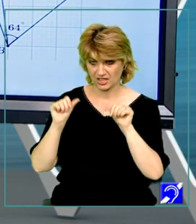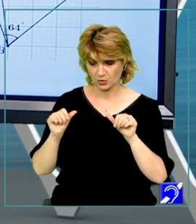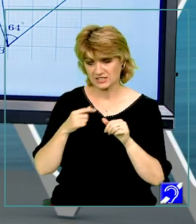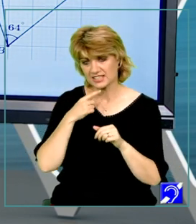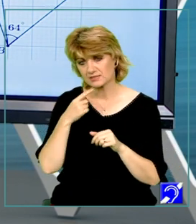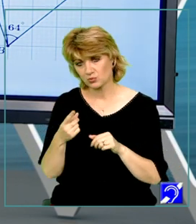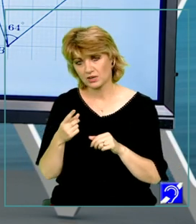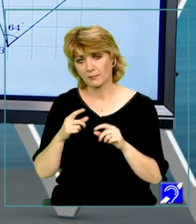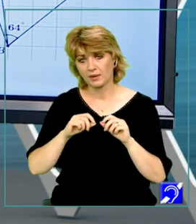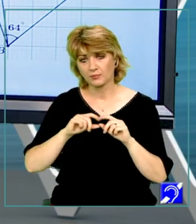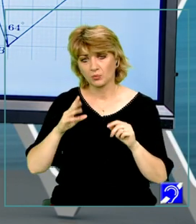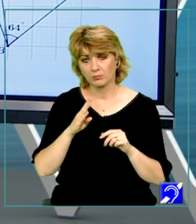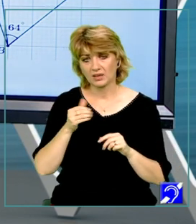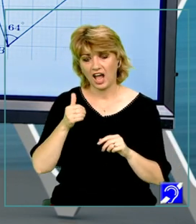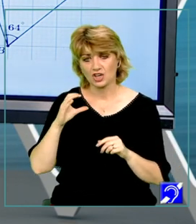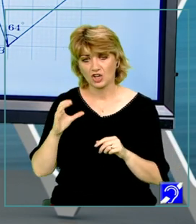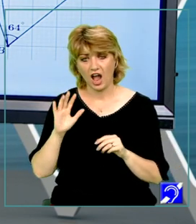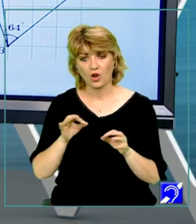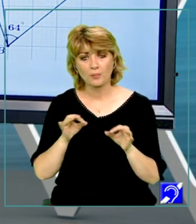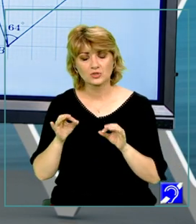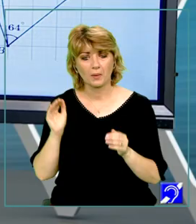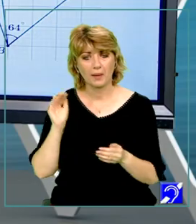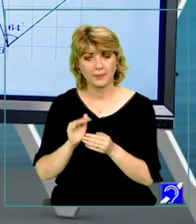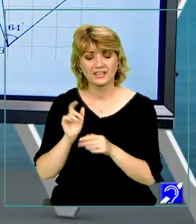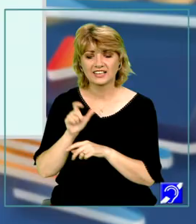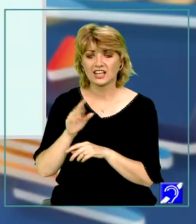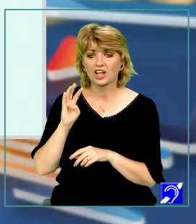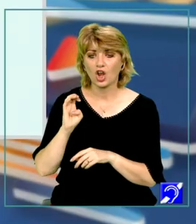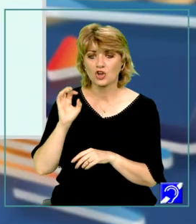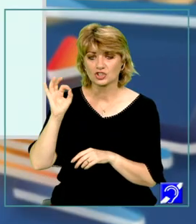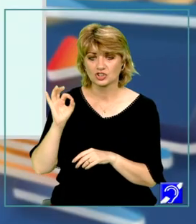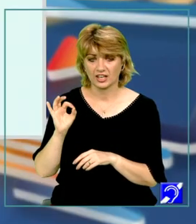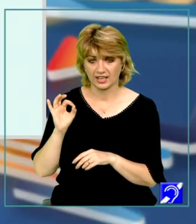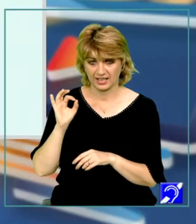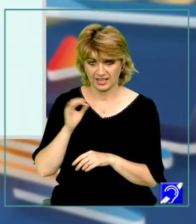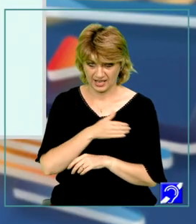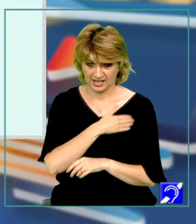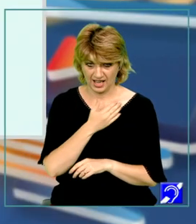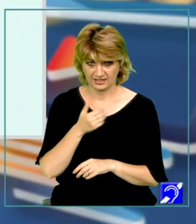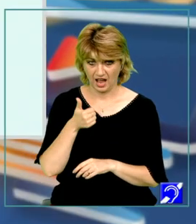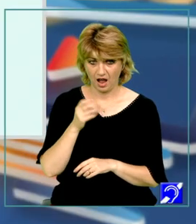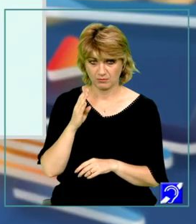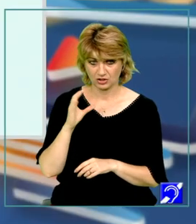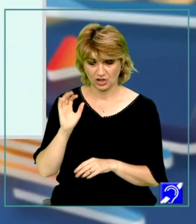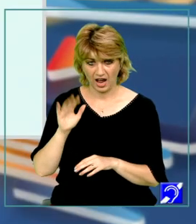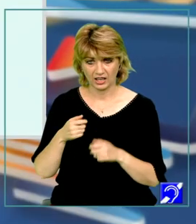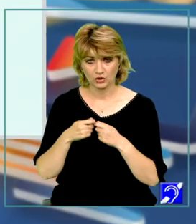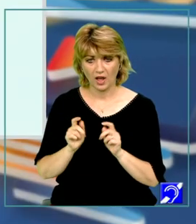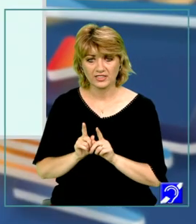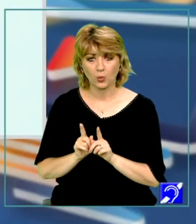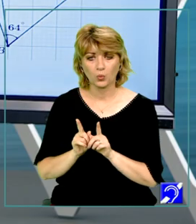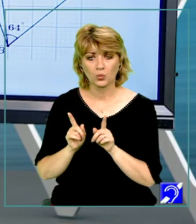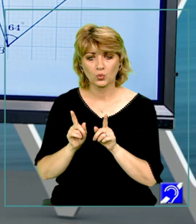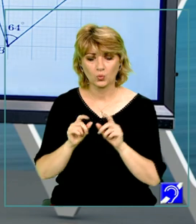unghiul BAC are o măsură mai mică decât 90 de grade, deci ABC are toate unghiurile ascuțite,